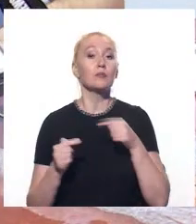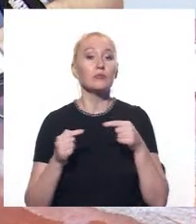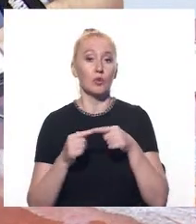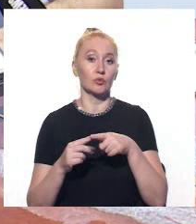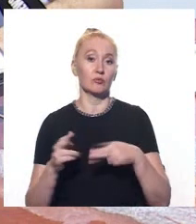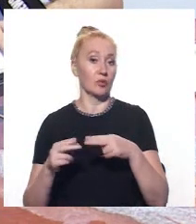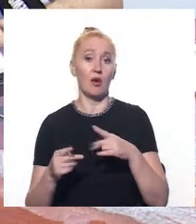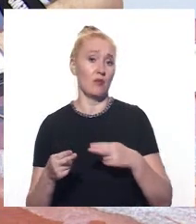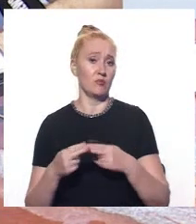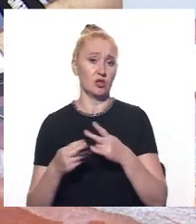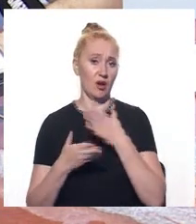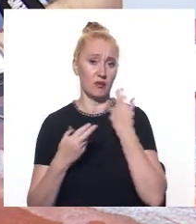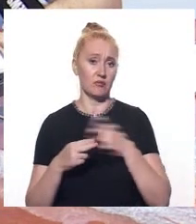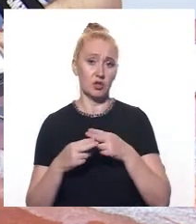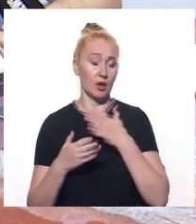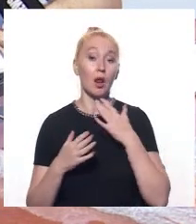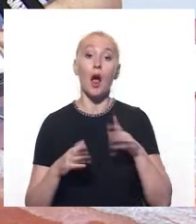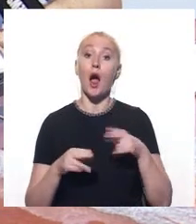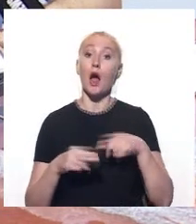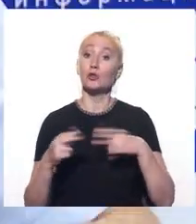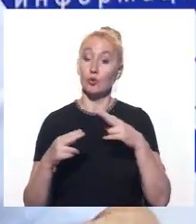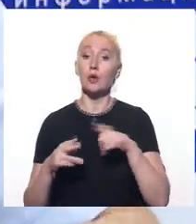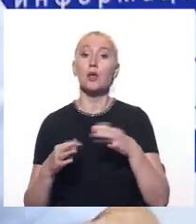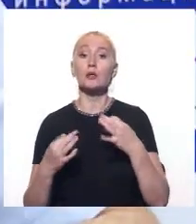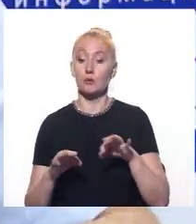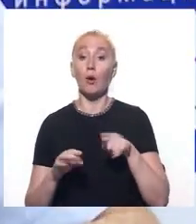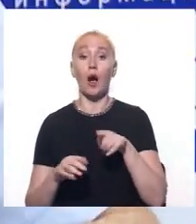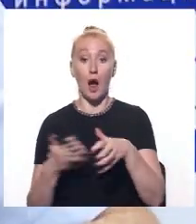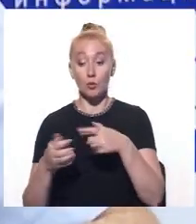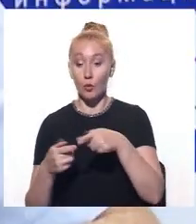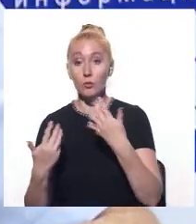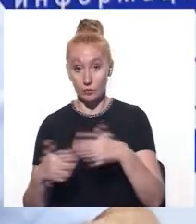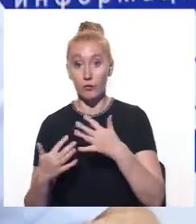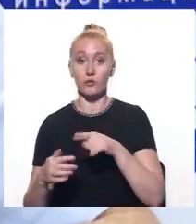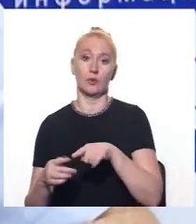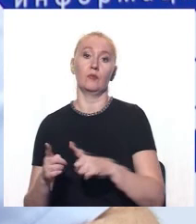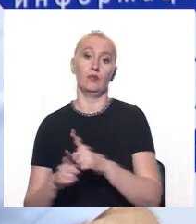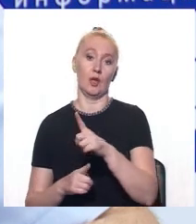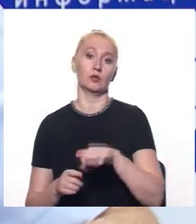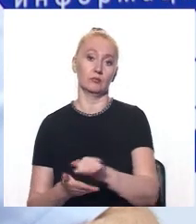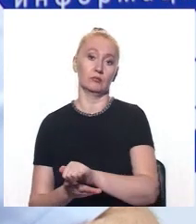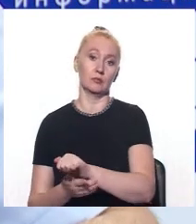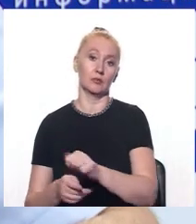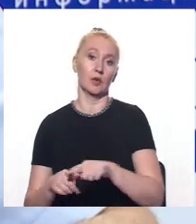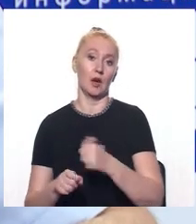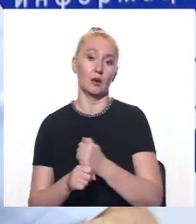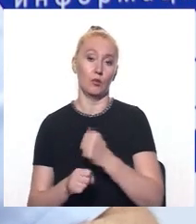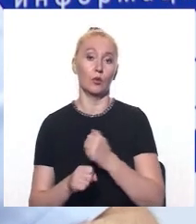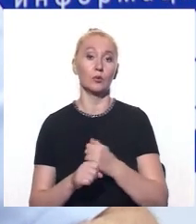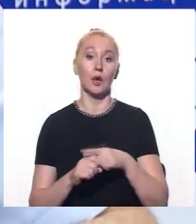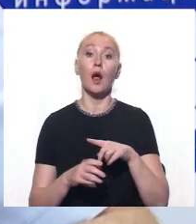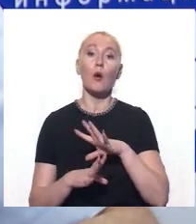Будівельники продовжують роботи в тих ділянках, де дозволяють археологи. Йдемо згідно графіку, тобто ці роботи були